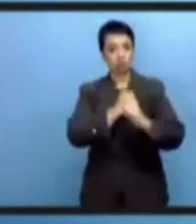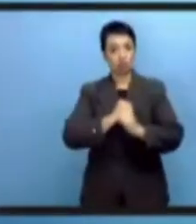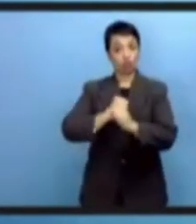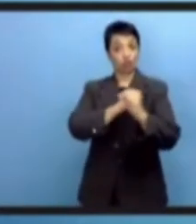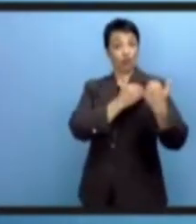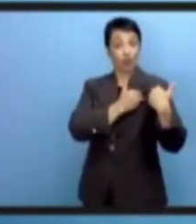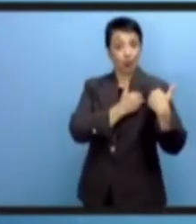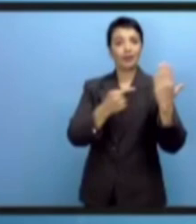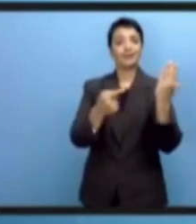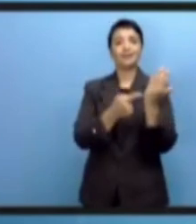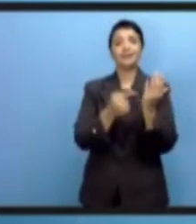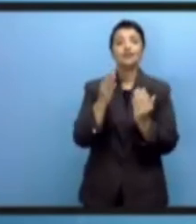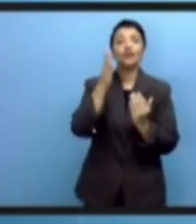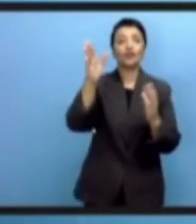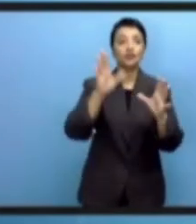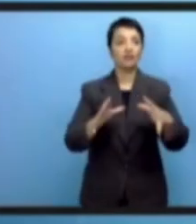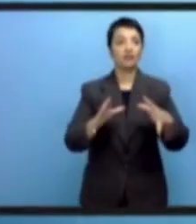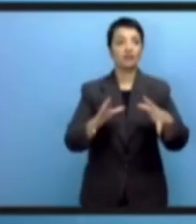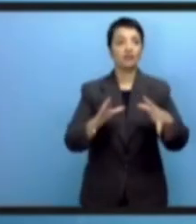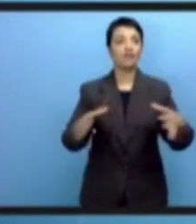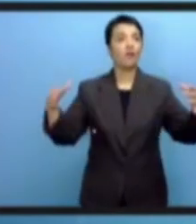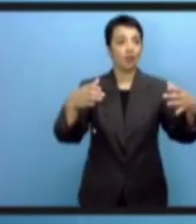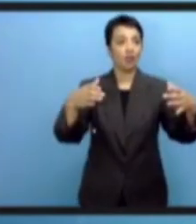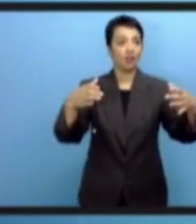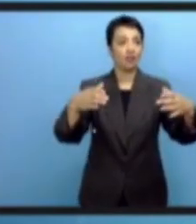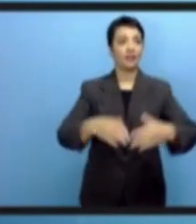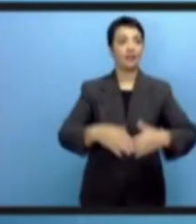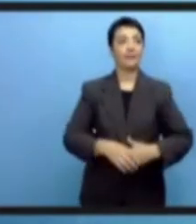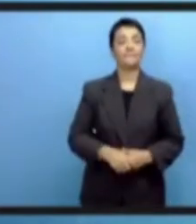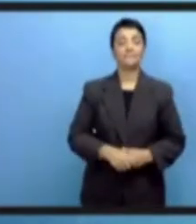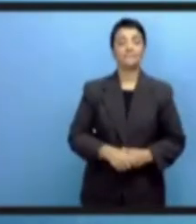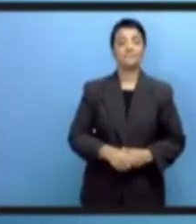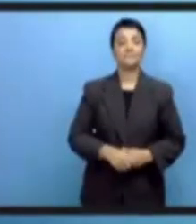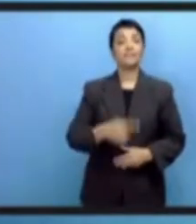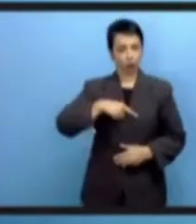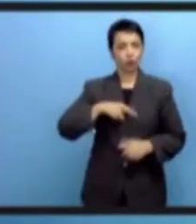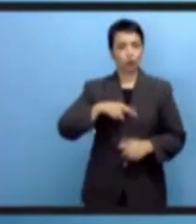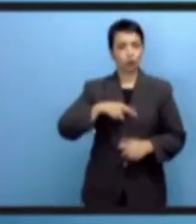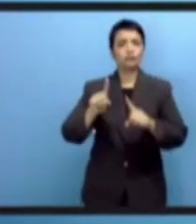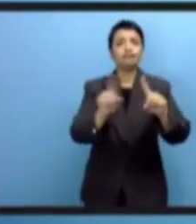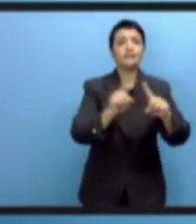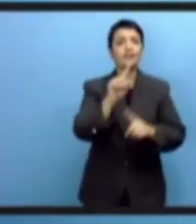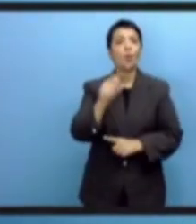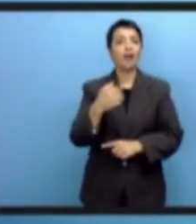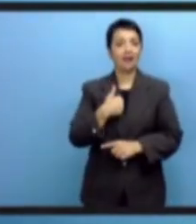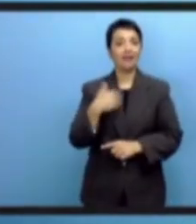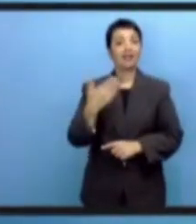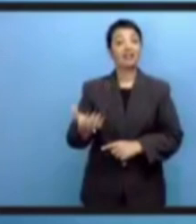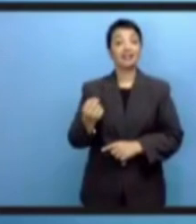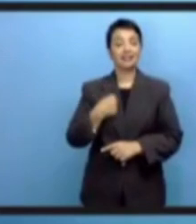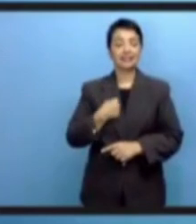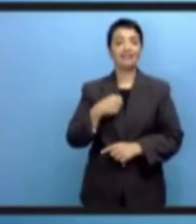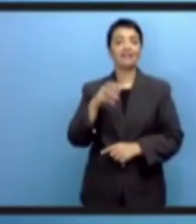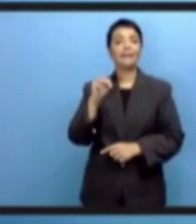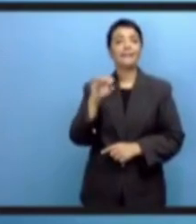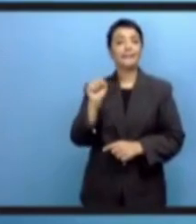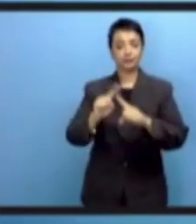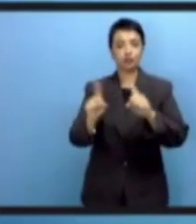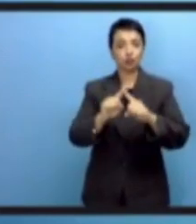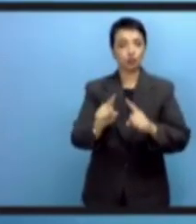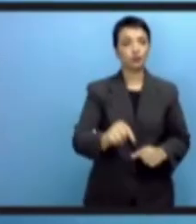конференции подчеркнул необходимость открытого, свободного, безопасного и инклюзивного цифрового будущего для всех.